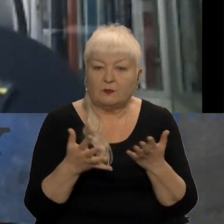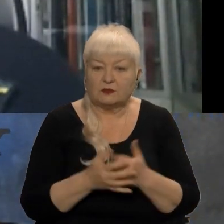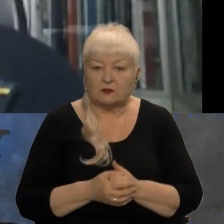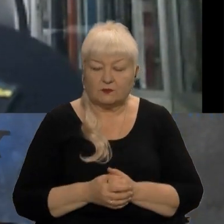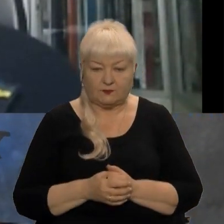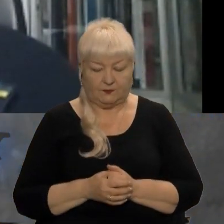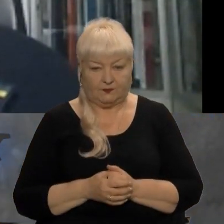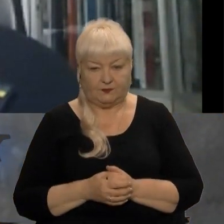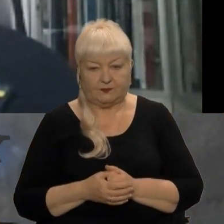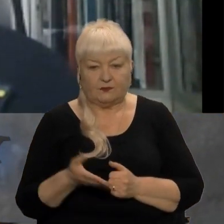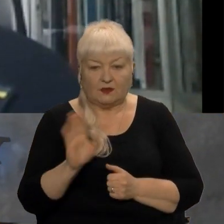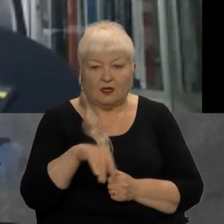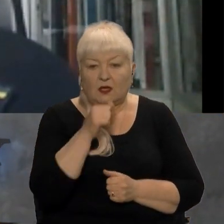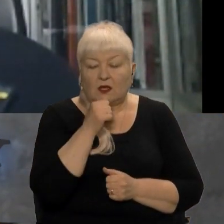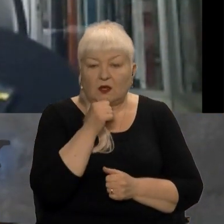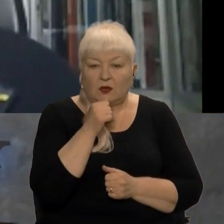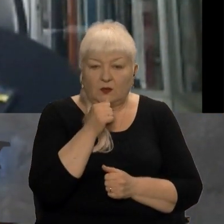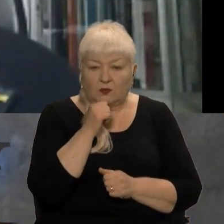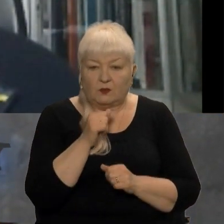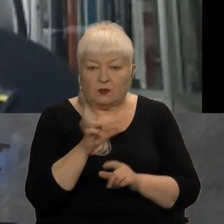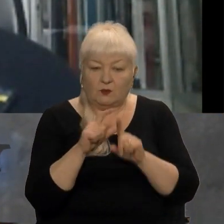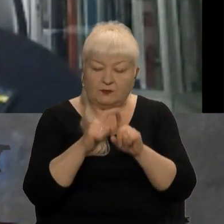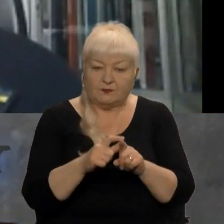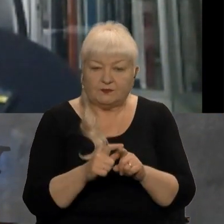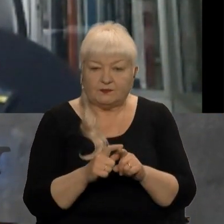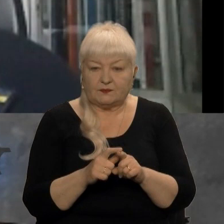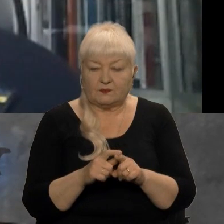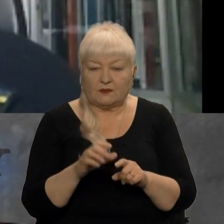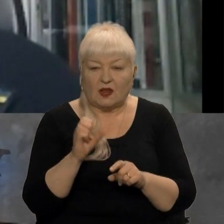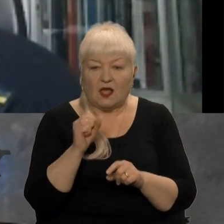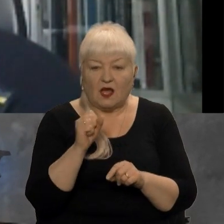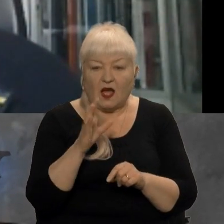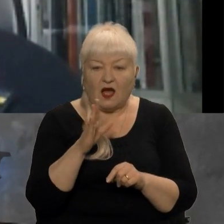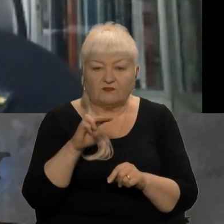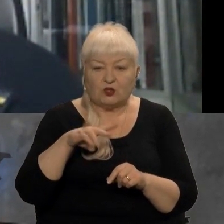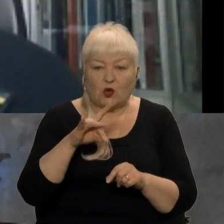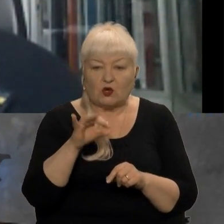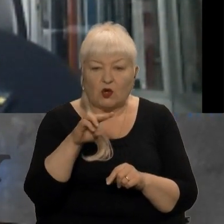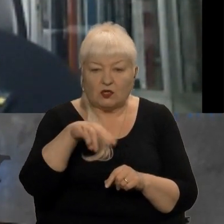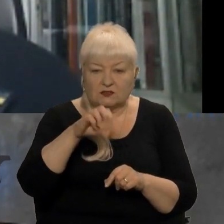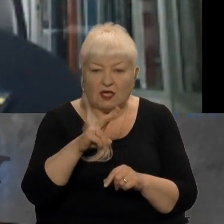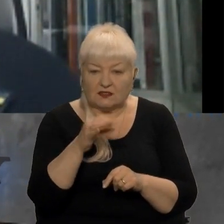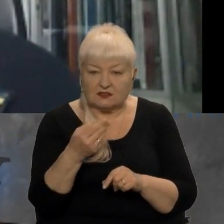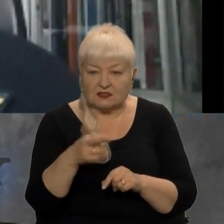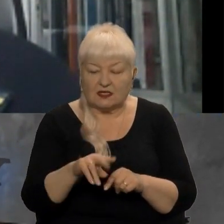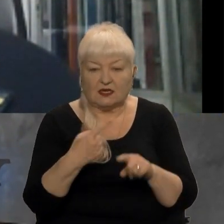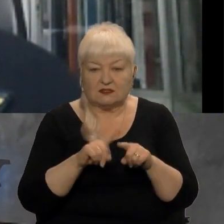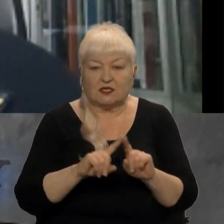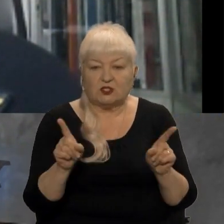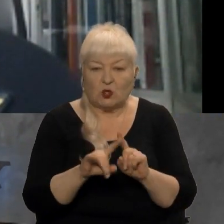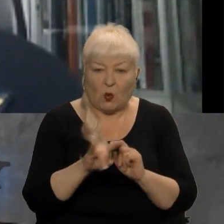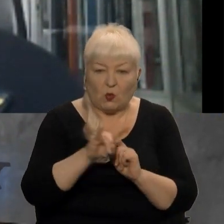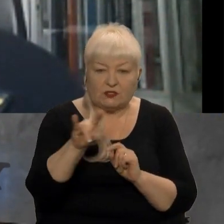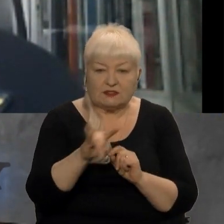Ну, я спробую з кінця відповісти. Авторотація – це те саме, що у літака планіровання. Коли, значить,